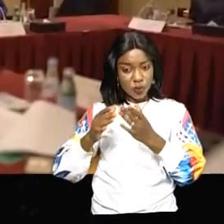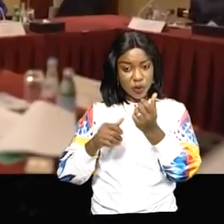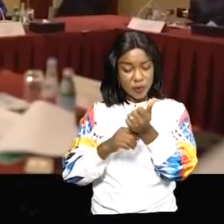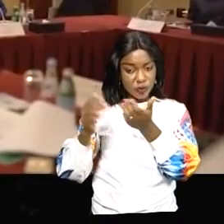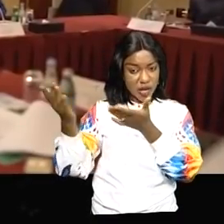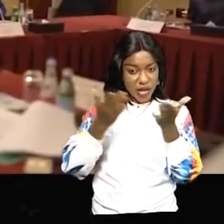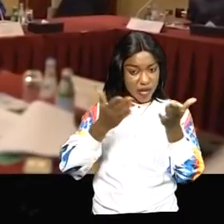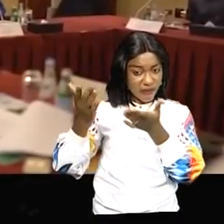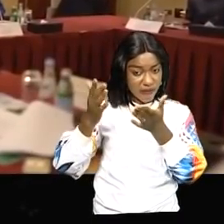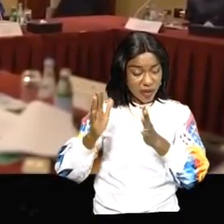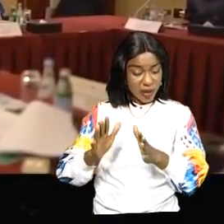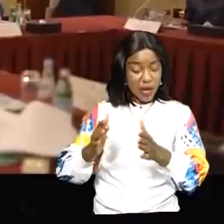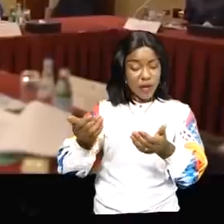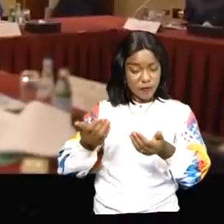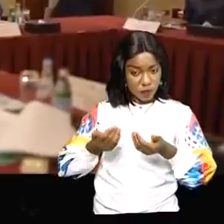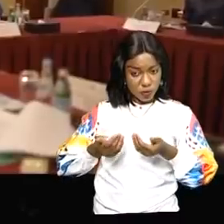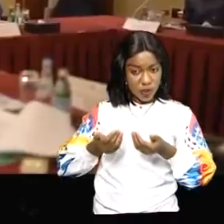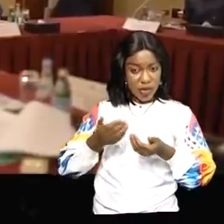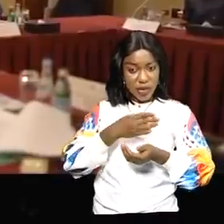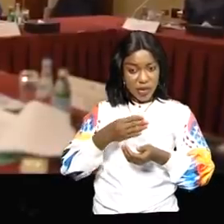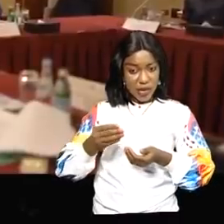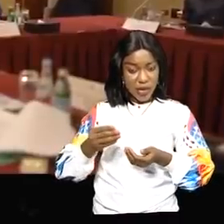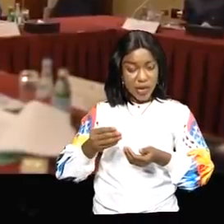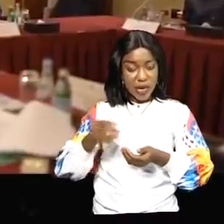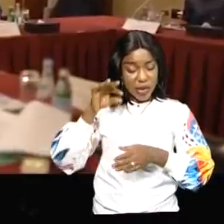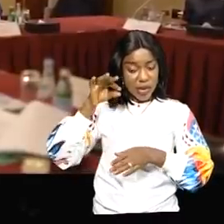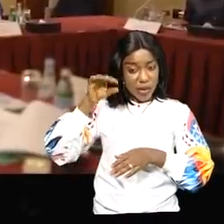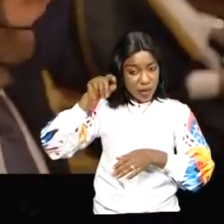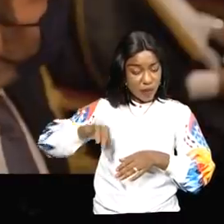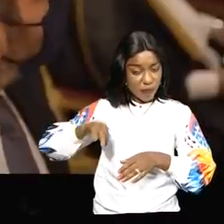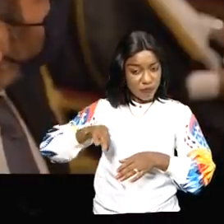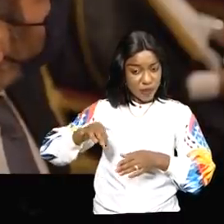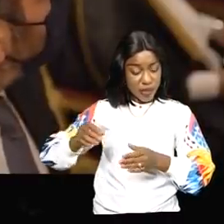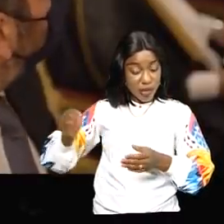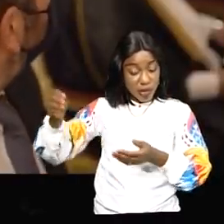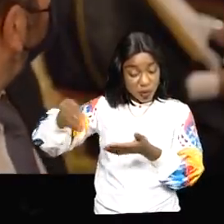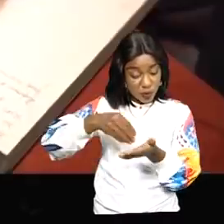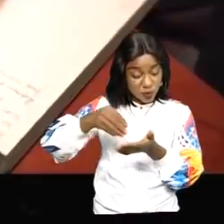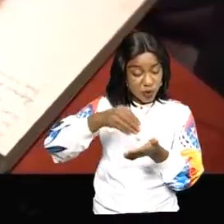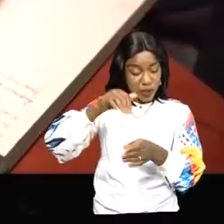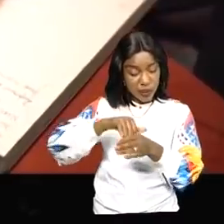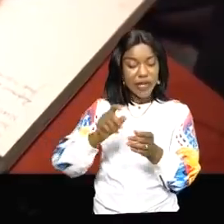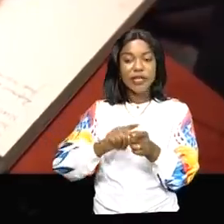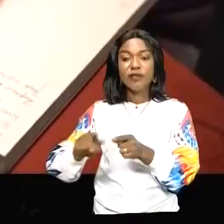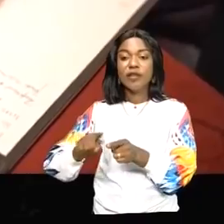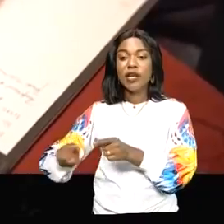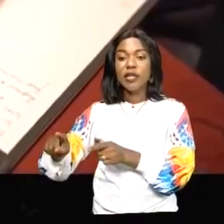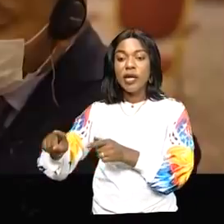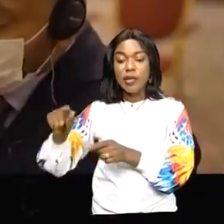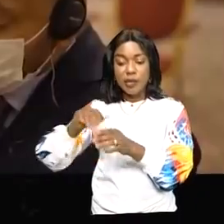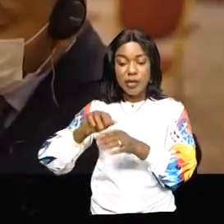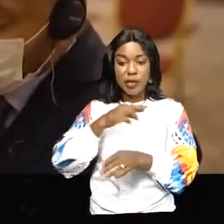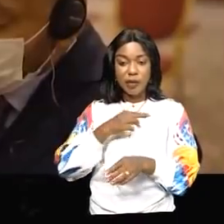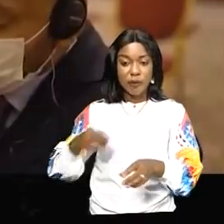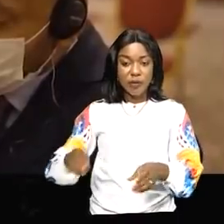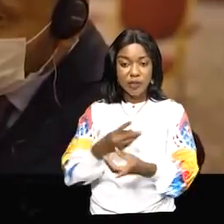qatari la volonté et le besoin d'investir en RDC dans différents secteurs, l'accent mis notamment sur les